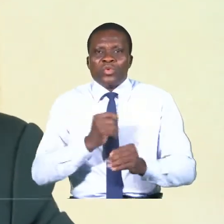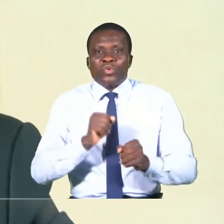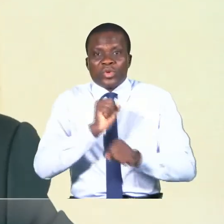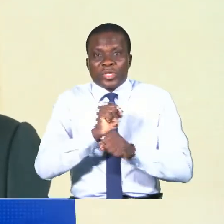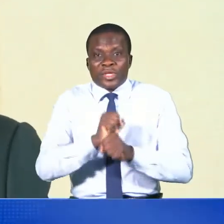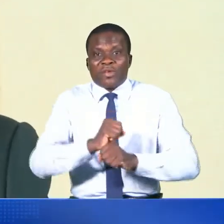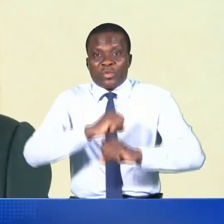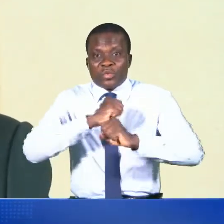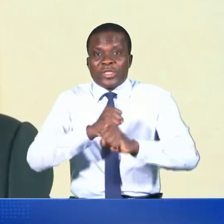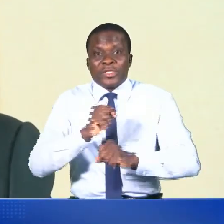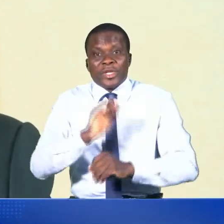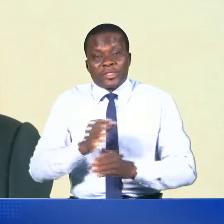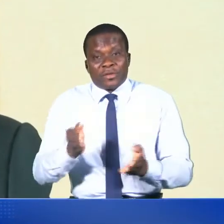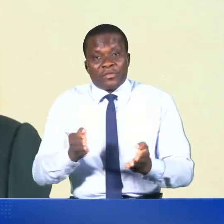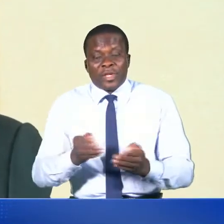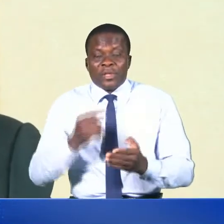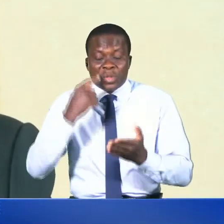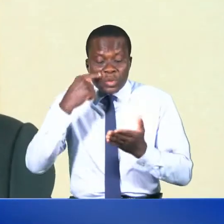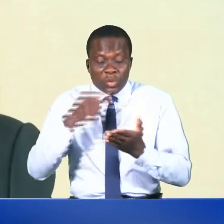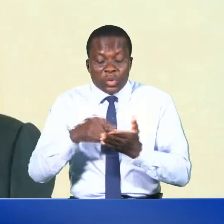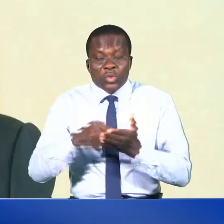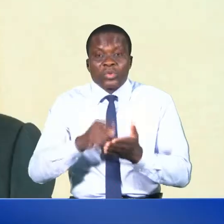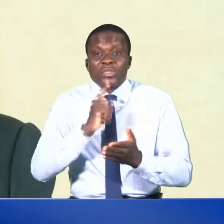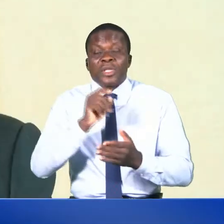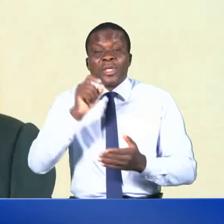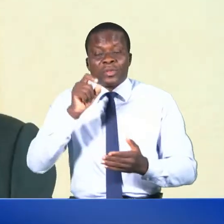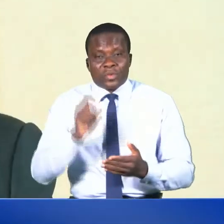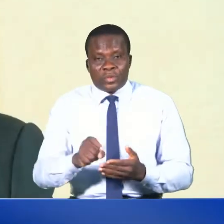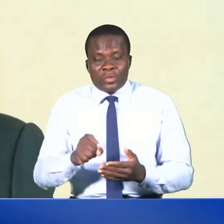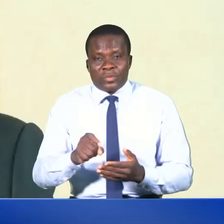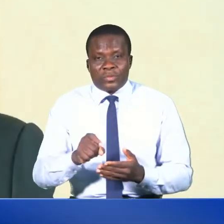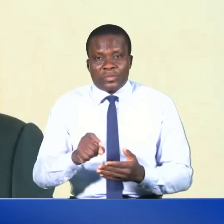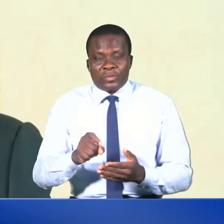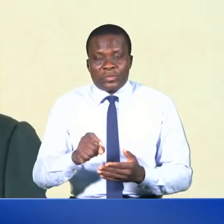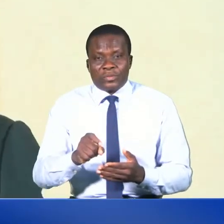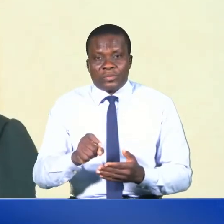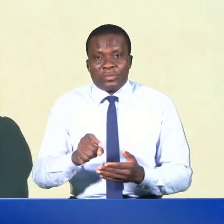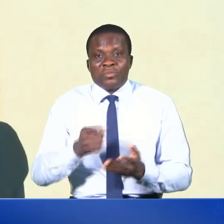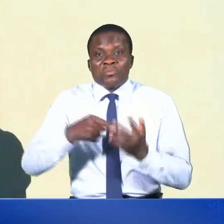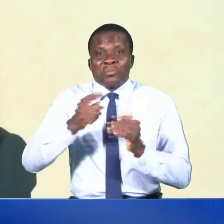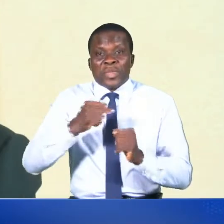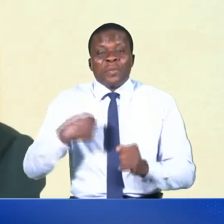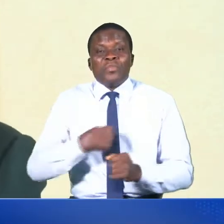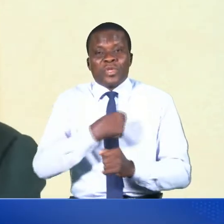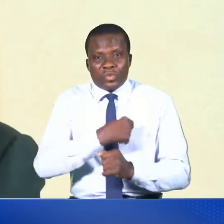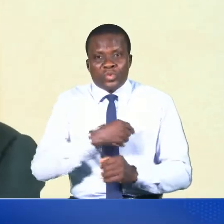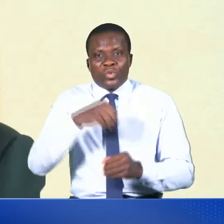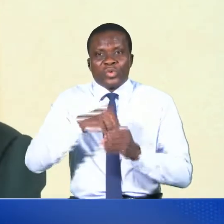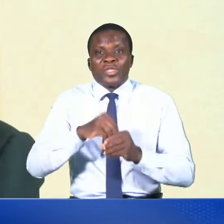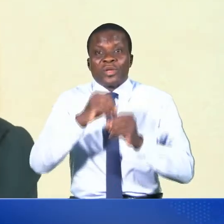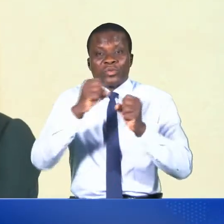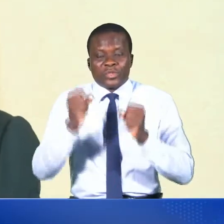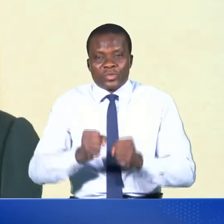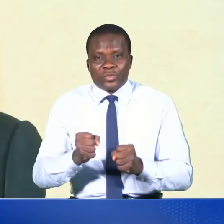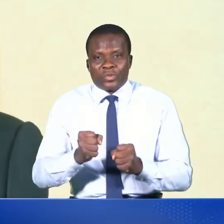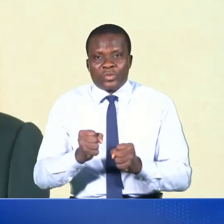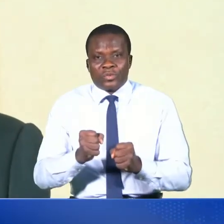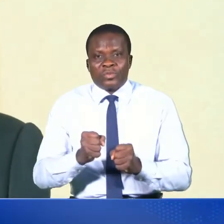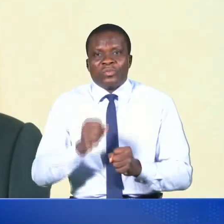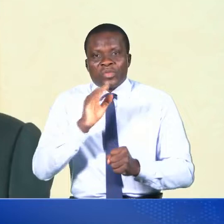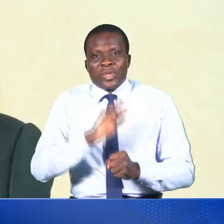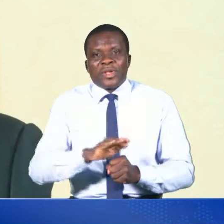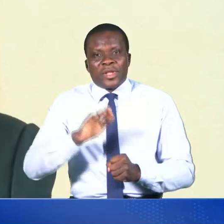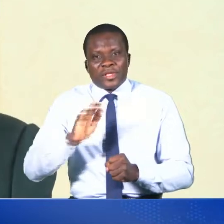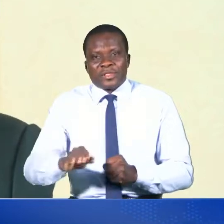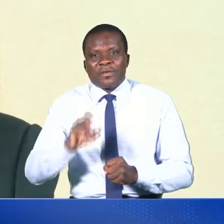enfants, le constat est que parmi nous, dans nos structures, les enfants